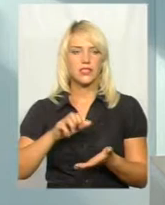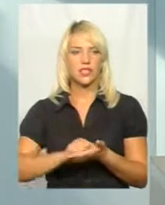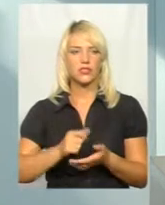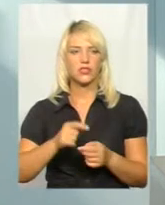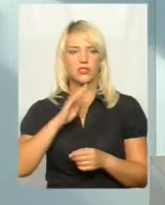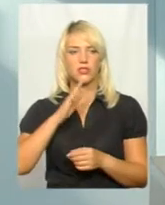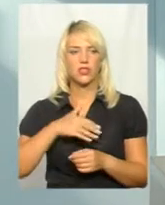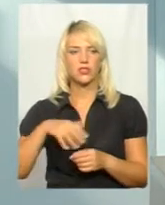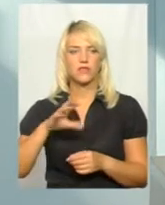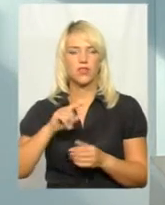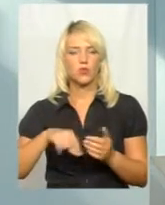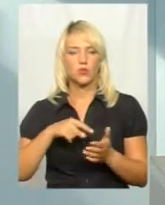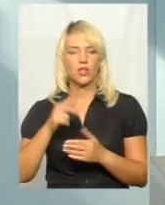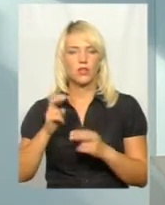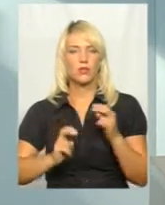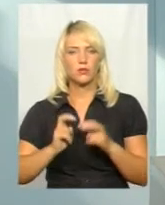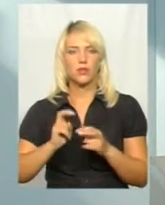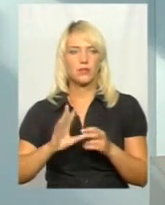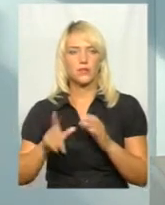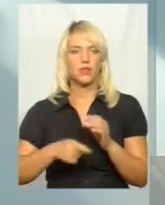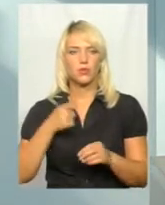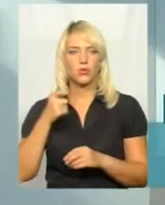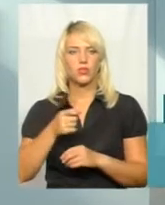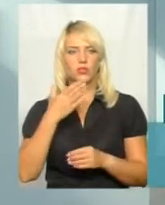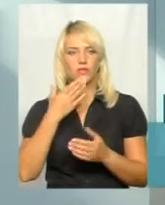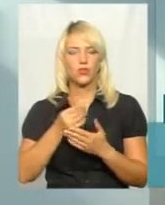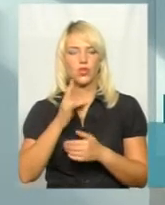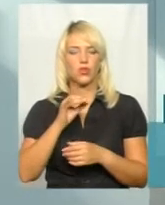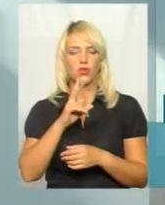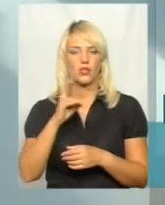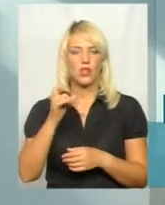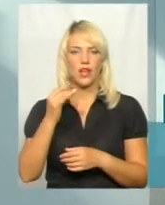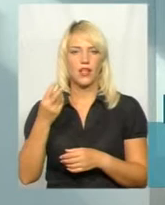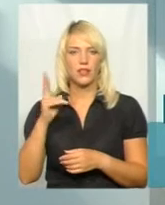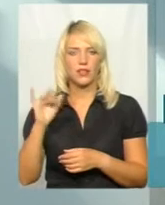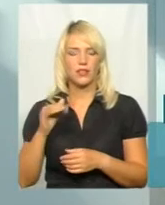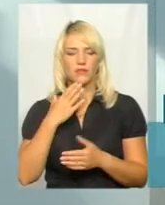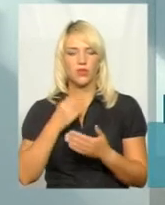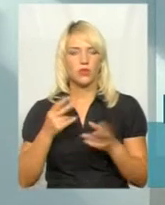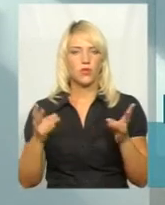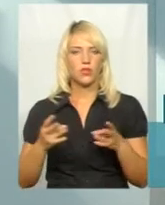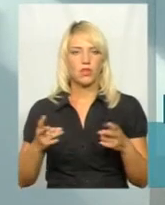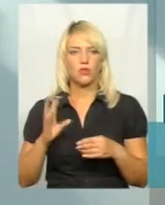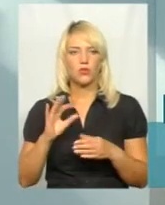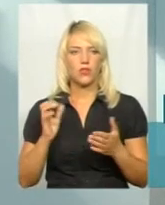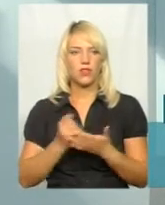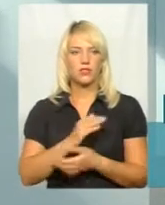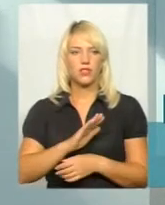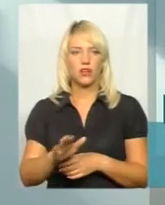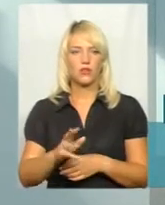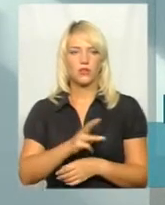наші всі комунальні підприємства подають свої рознарядки, свої потреби, але не знаходиться